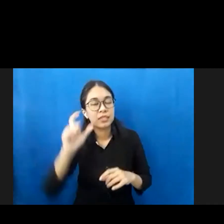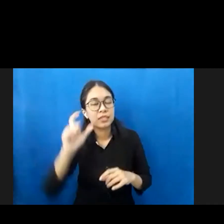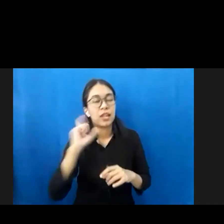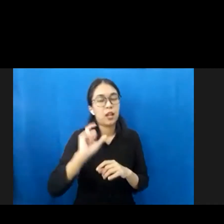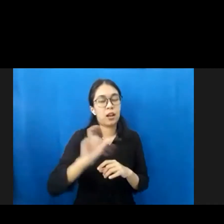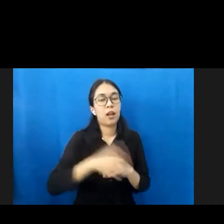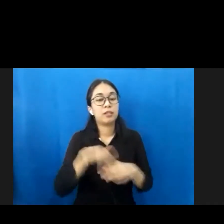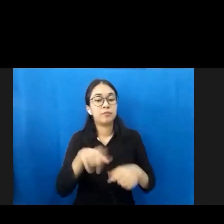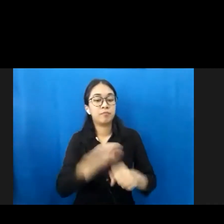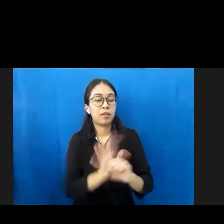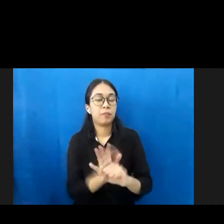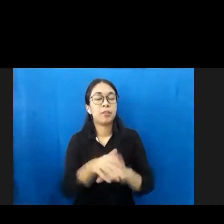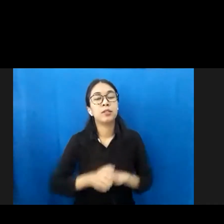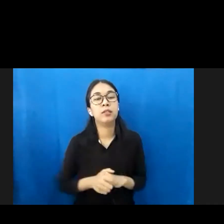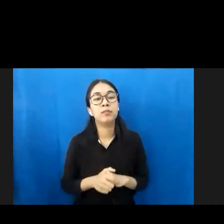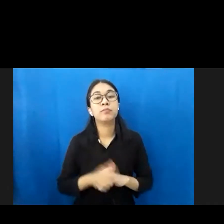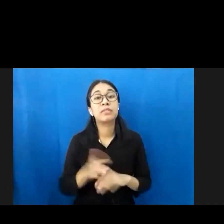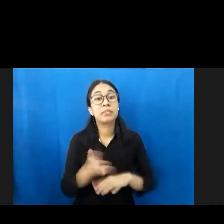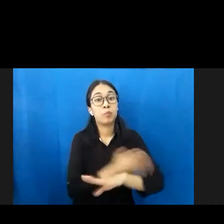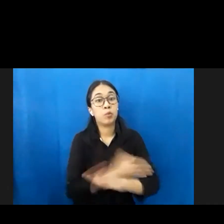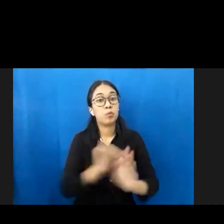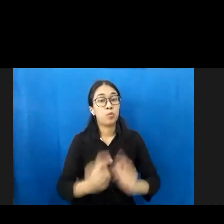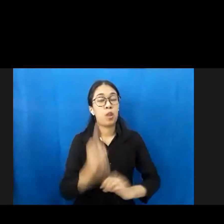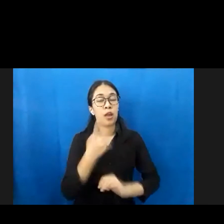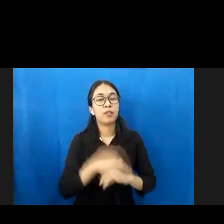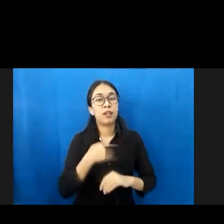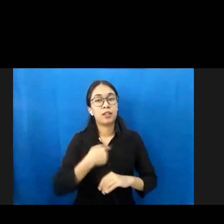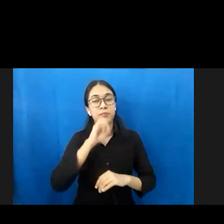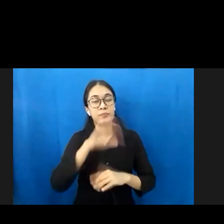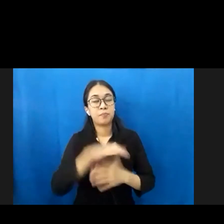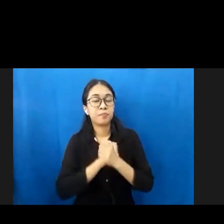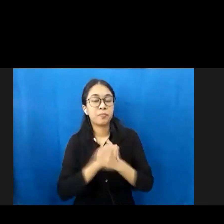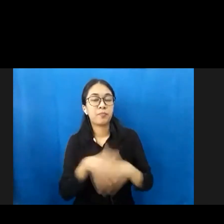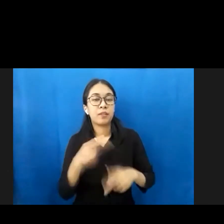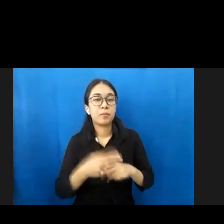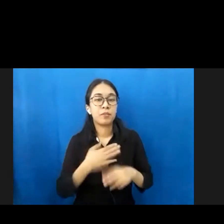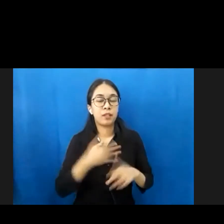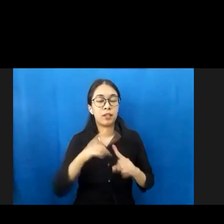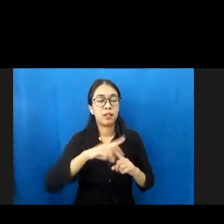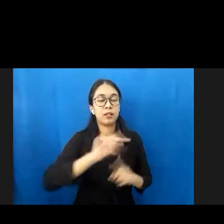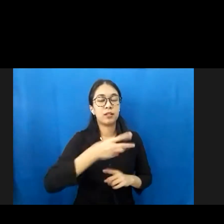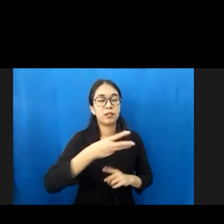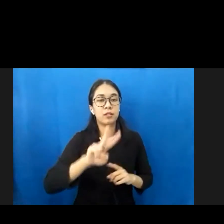Sebelum acara dimulai, izinkan saya memperkenalkan diri. Nama saya Trevin Karin dari